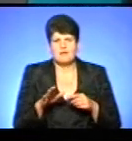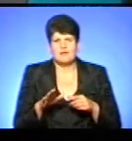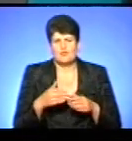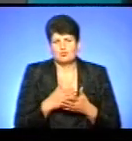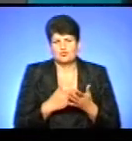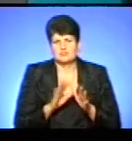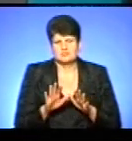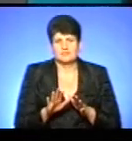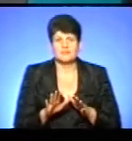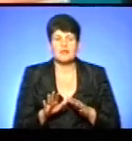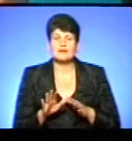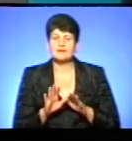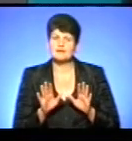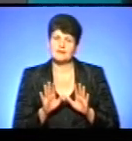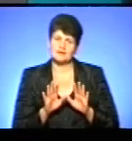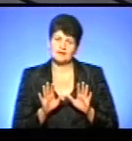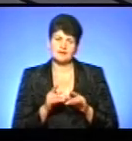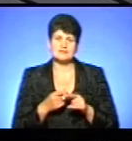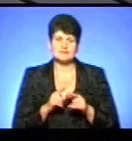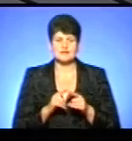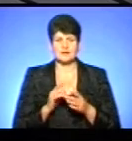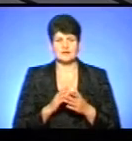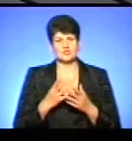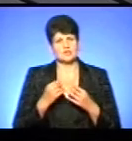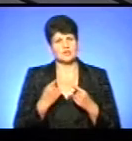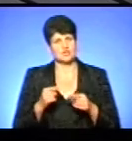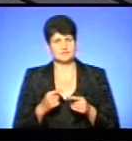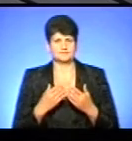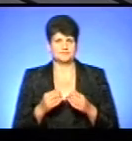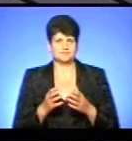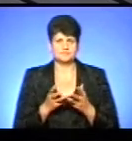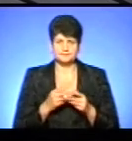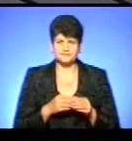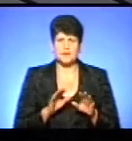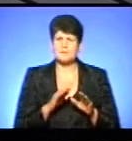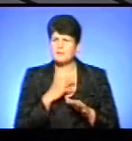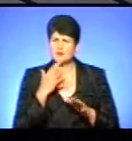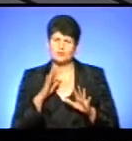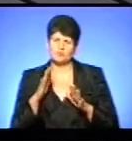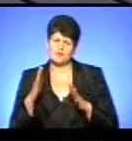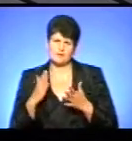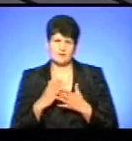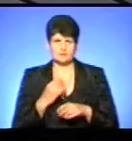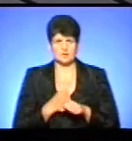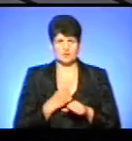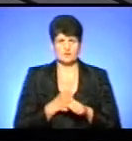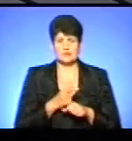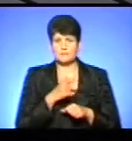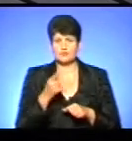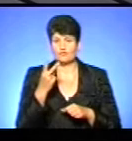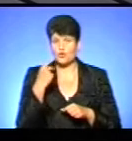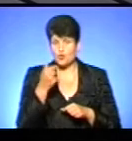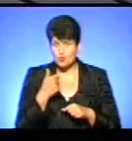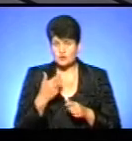цьому обслуговуванні. Ні. Крім цього, я кажу, є капітаційна ставка. Тобто багато моментів, які відпрацьовані на протязі двох років